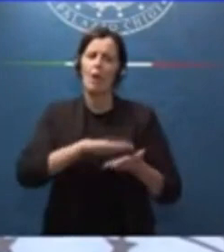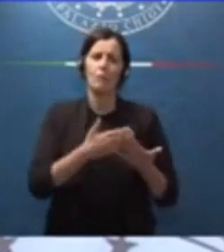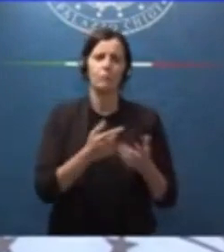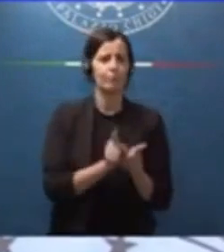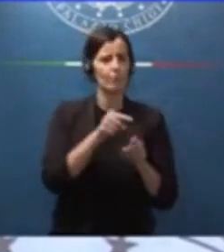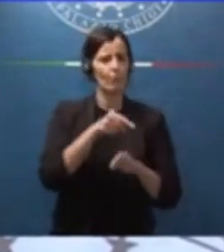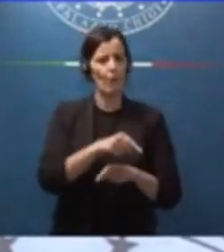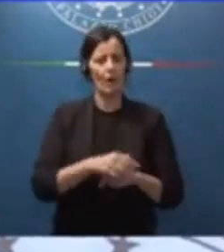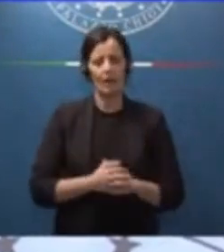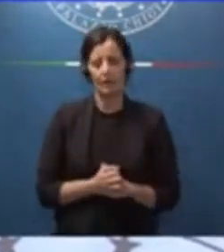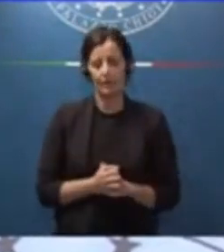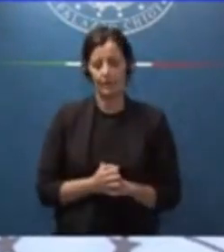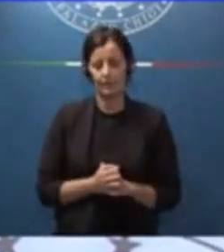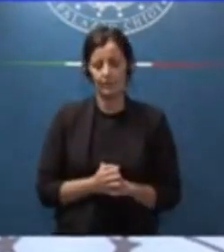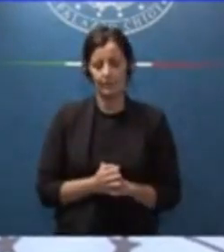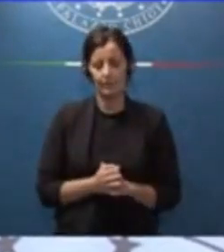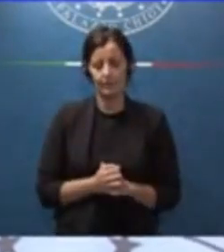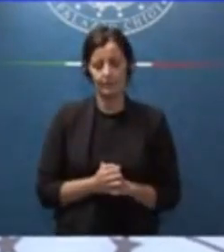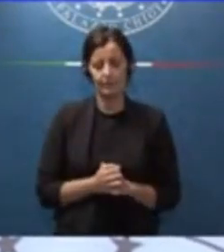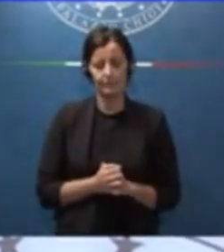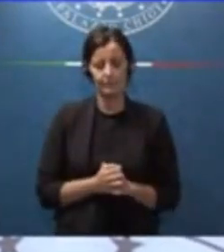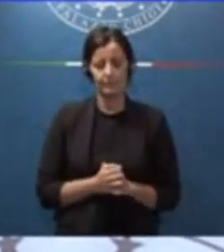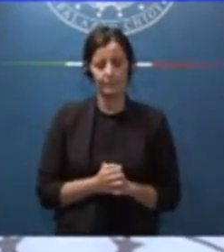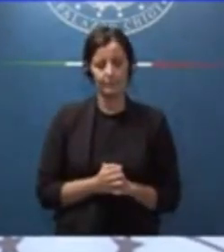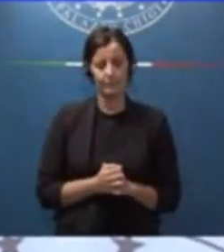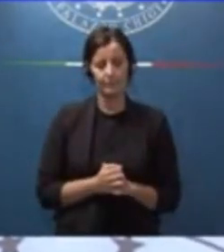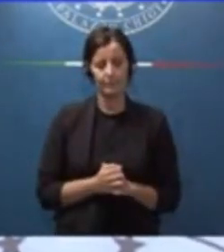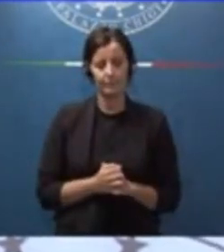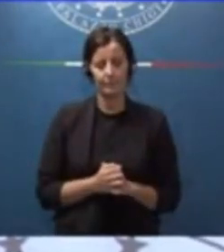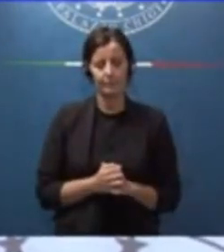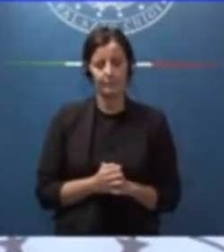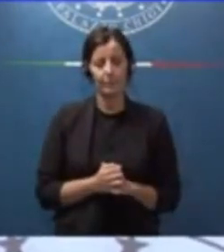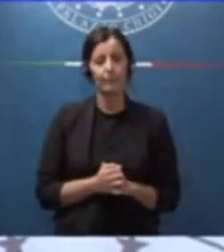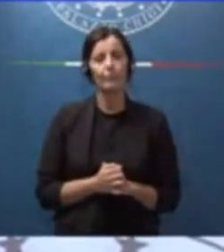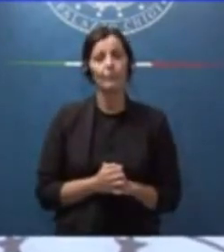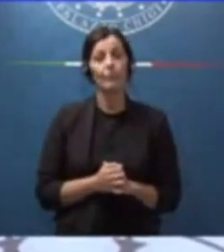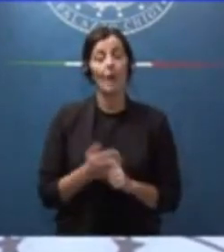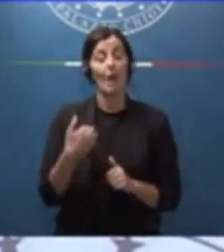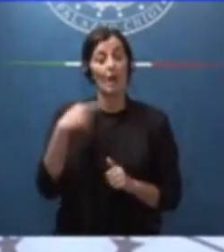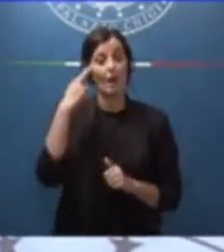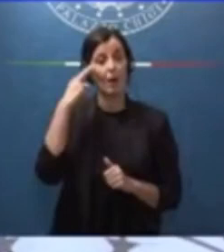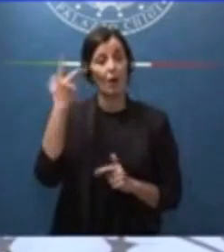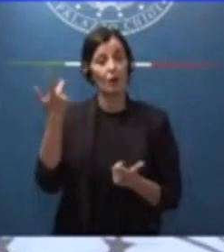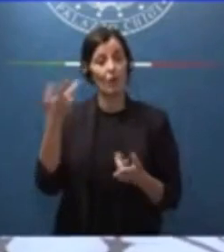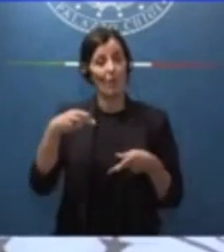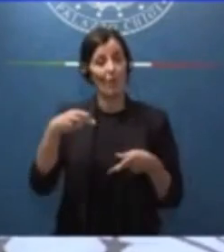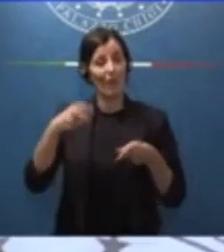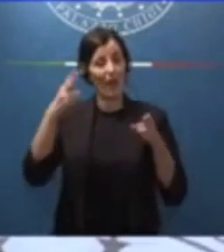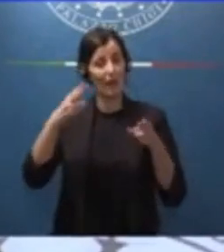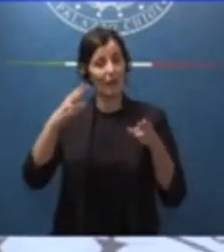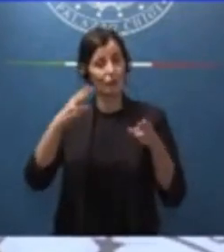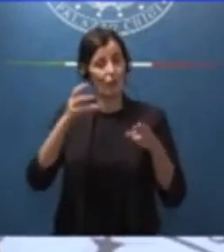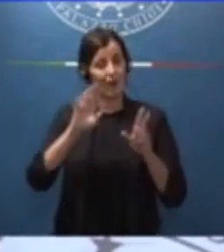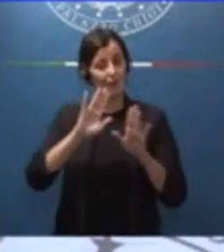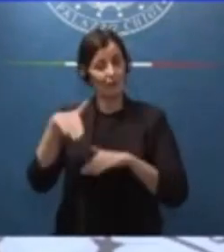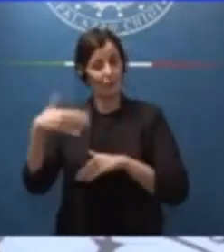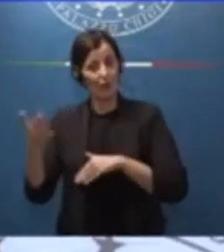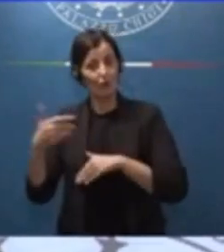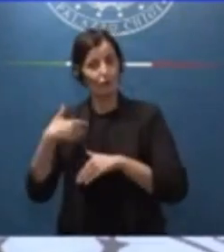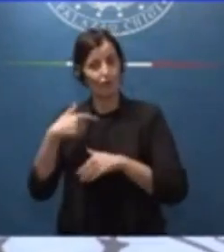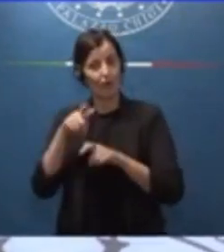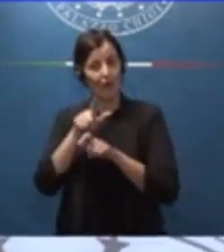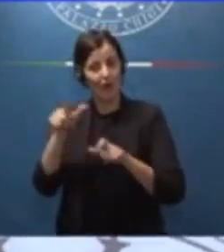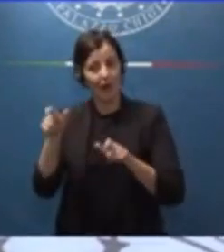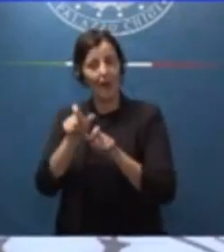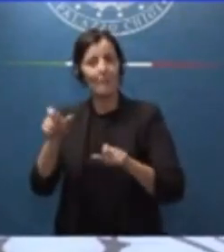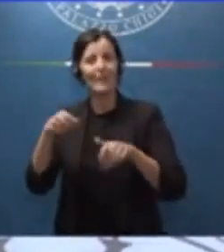fuori di Palazzo Chigi c'erano i minatori del sulci siglesiente